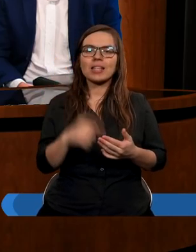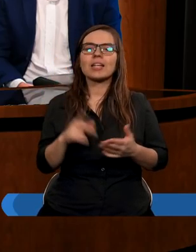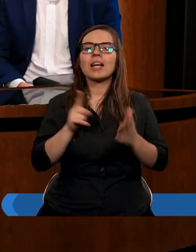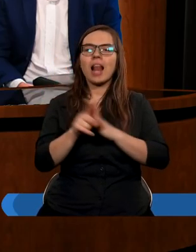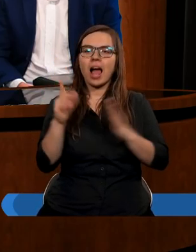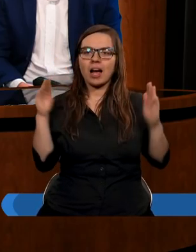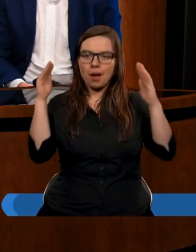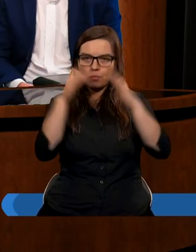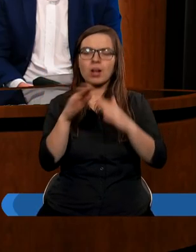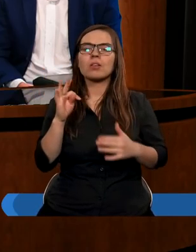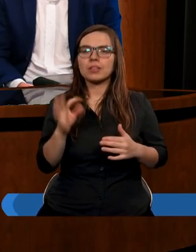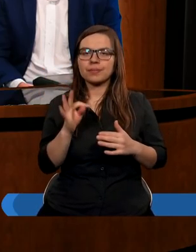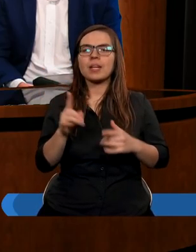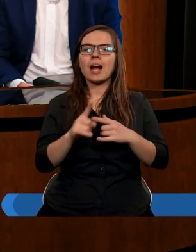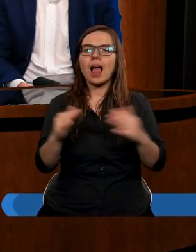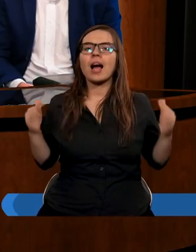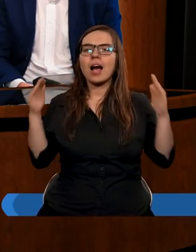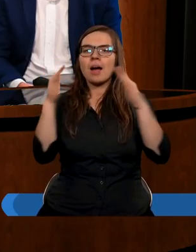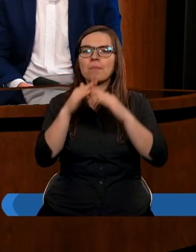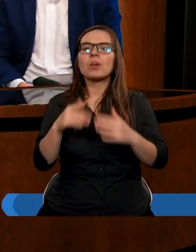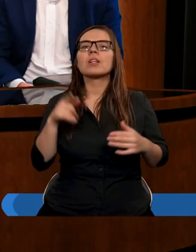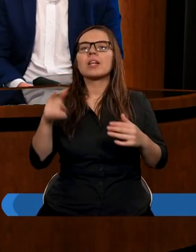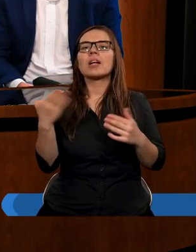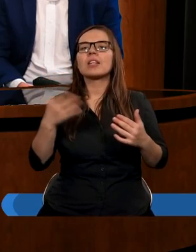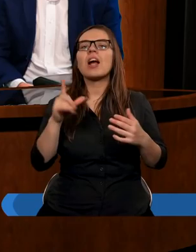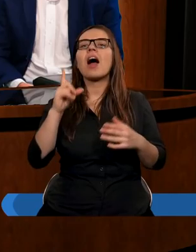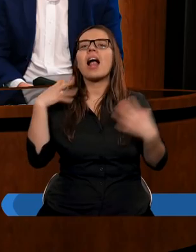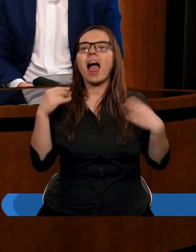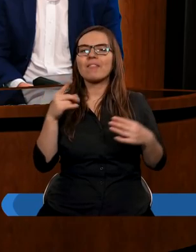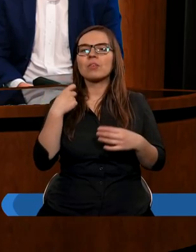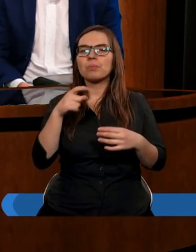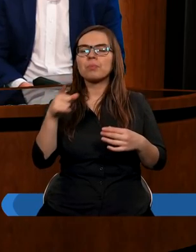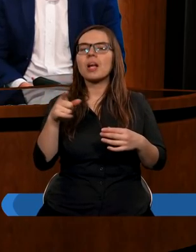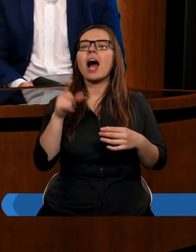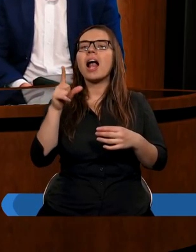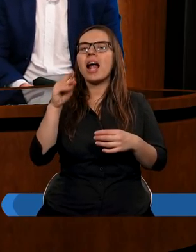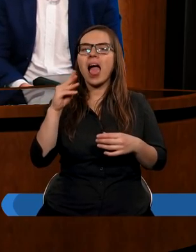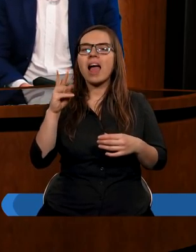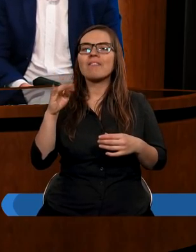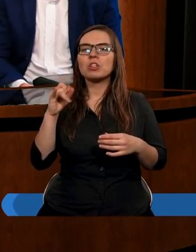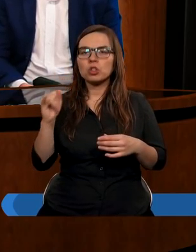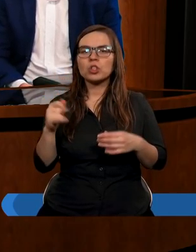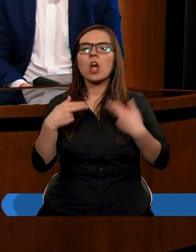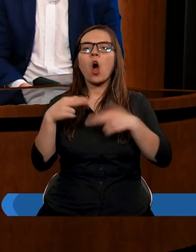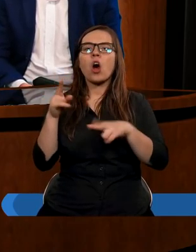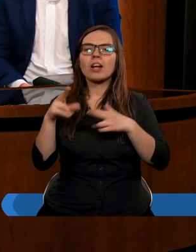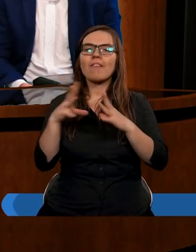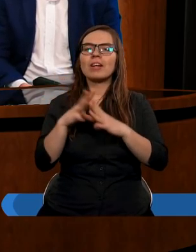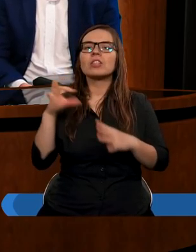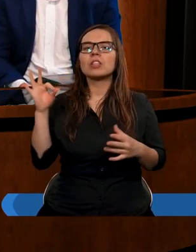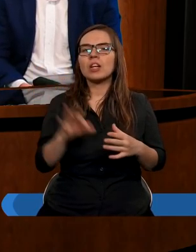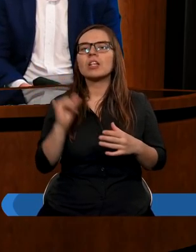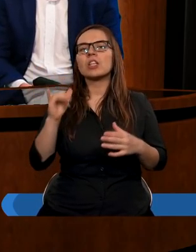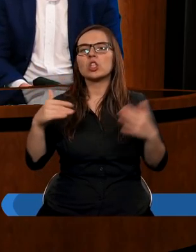kapłanów. Na kapłanów znowu, tak. Kapłani wywodzili się z lewitów, ale lewici oddawali dziesięcinę